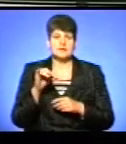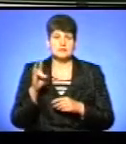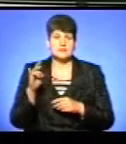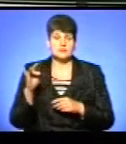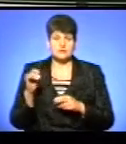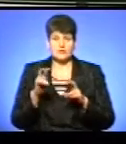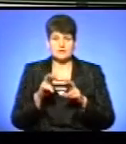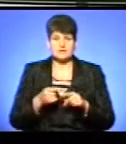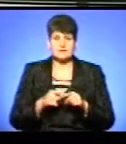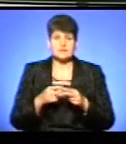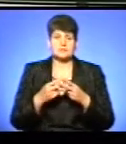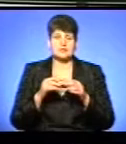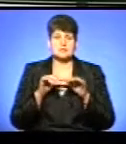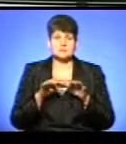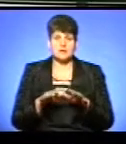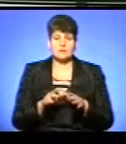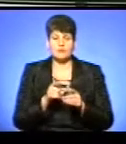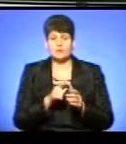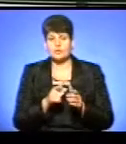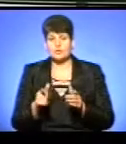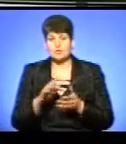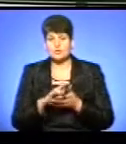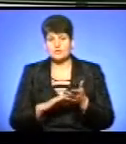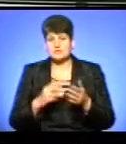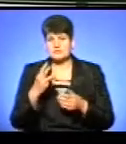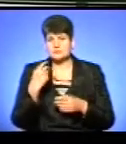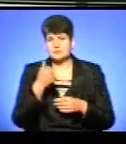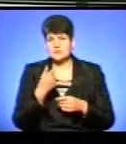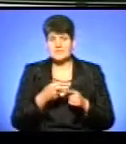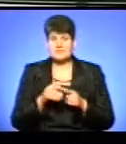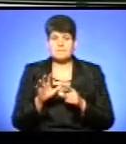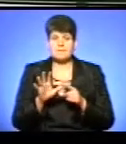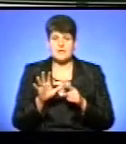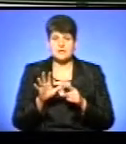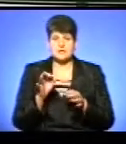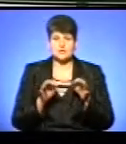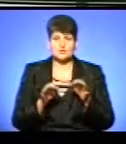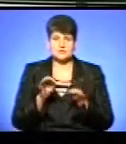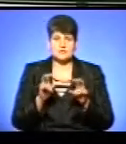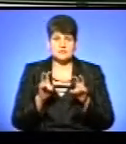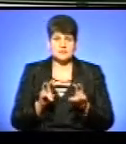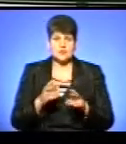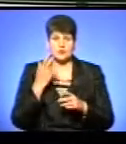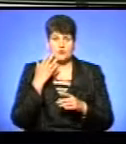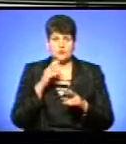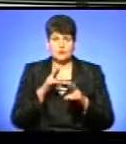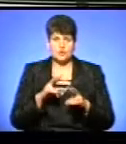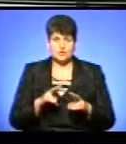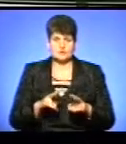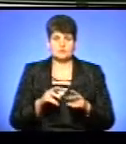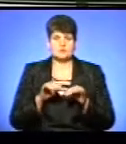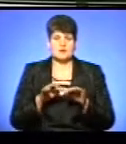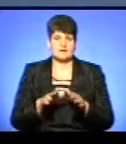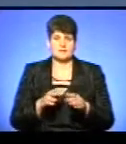розслідування у цій кримінальній справі триває третій рік. За його участі це п'яте судове засідання, на якому до розгляду справи не дійшли.